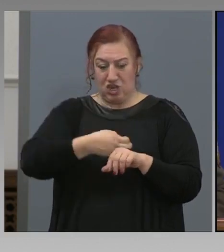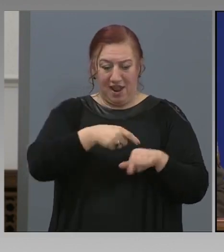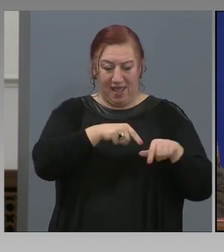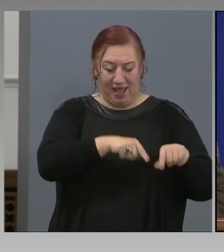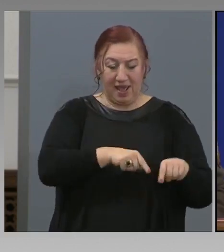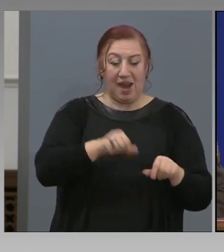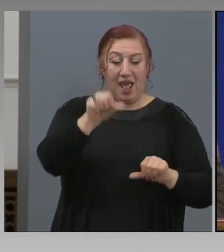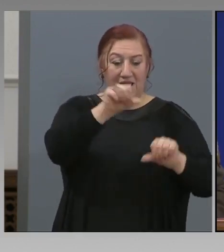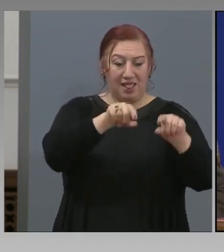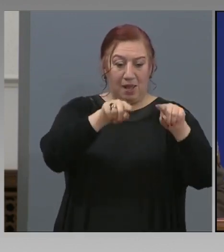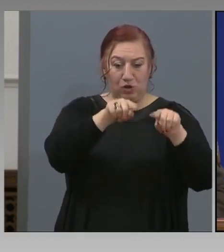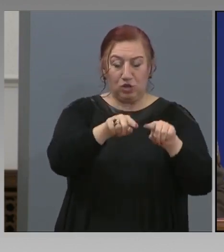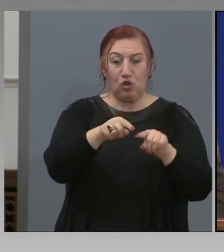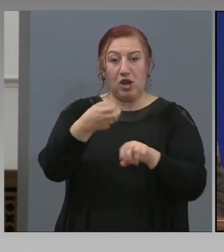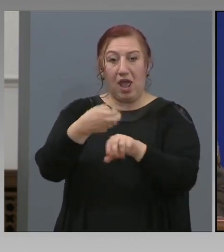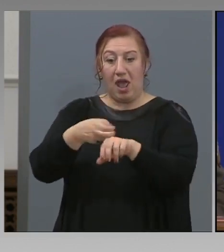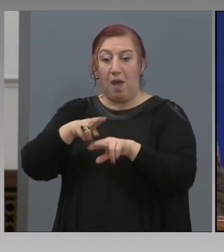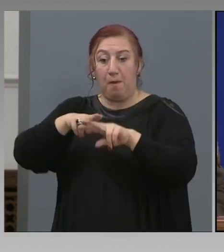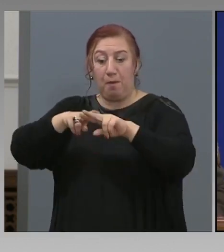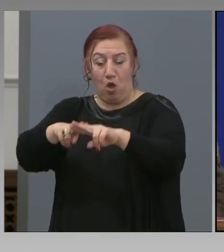болниците, мевере,